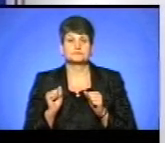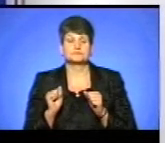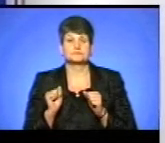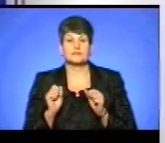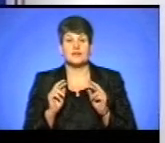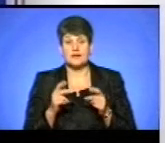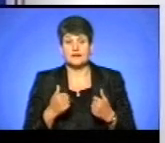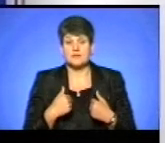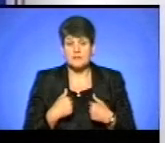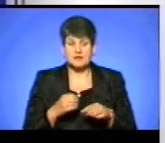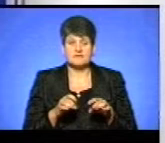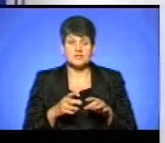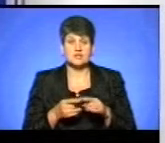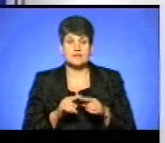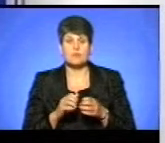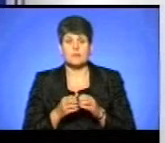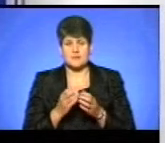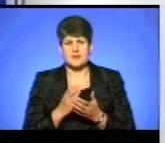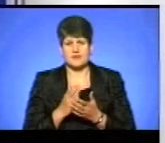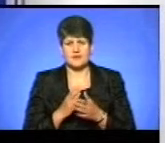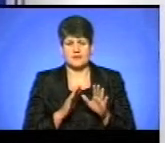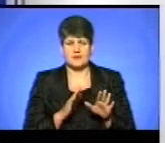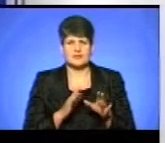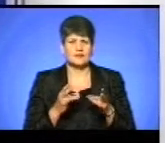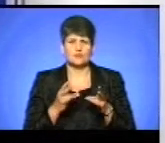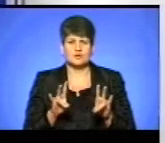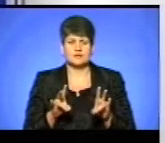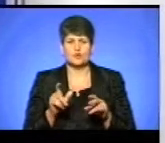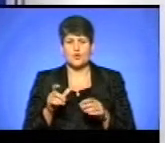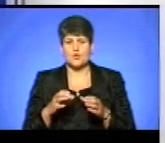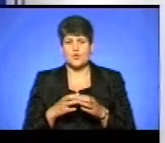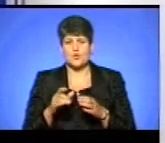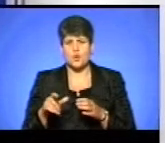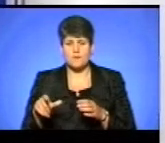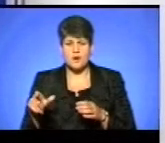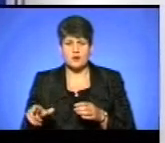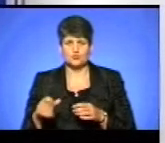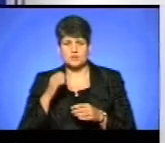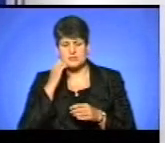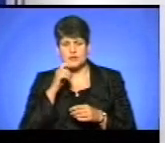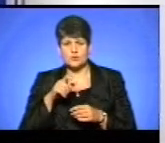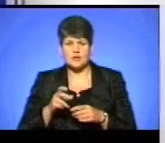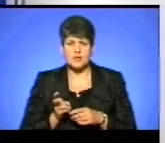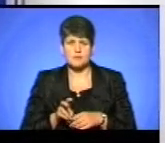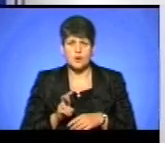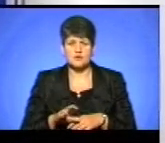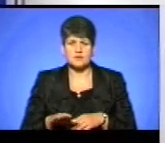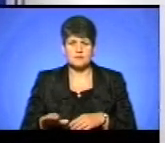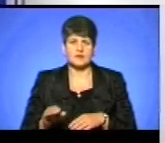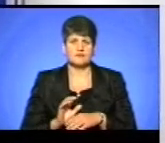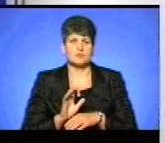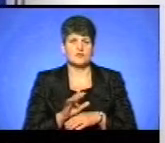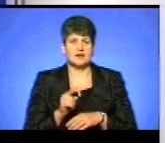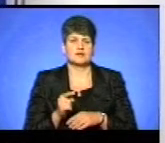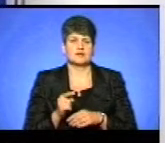Як на мене, вирішення цієї проблеми є. Тобто, і не потрібно громаду, і людей, тих стареньких, які приходять з дітьми і так далі посилати